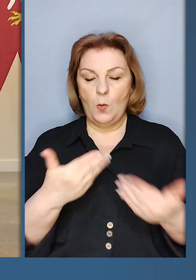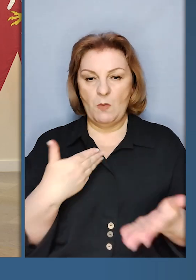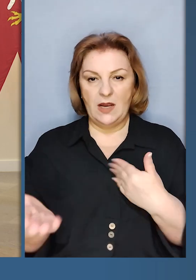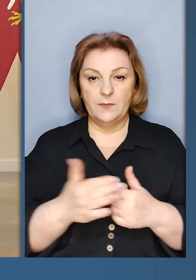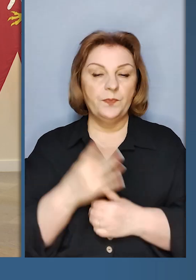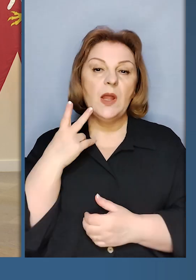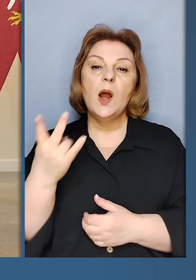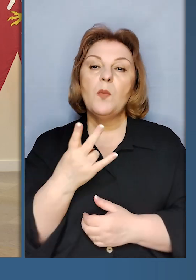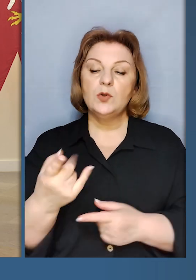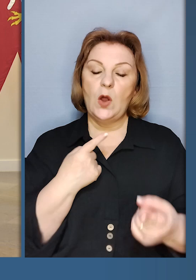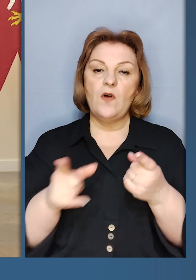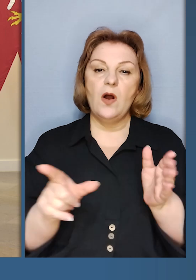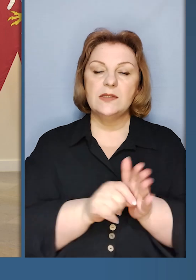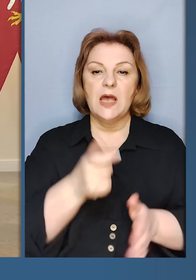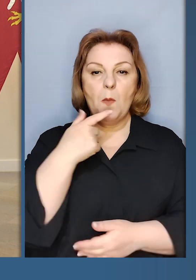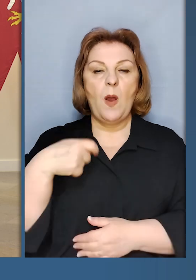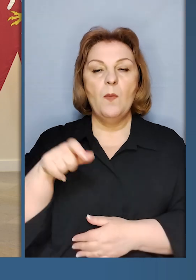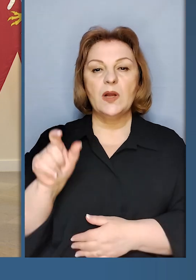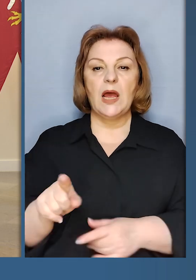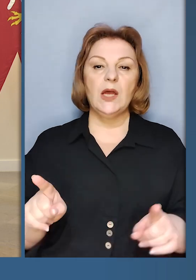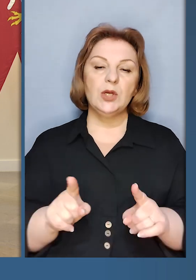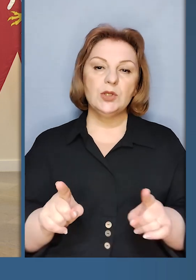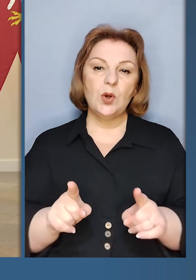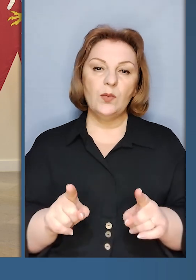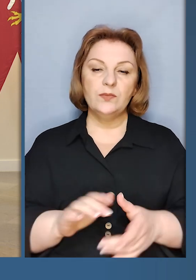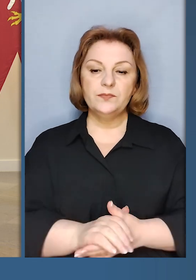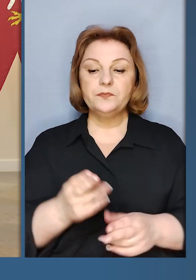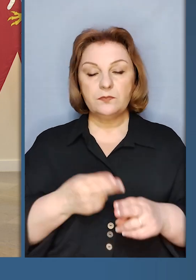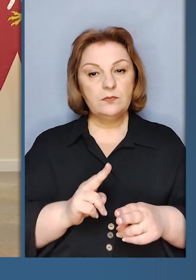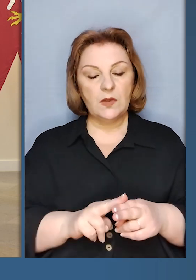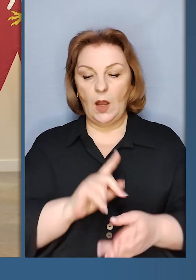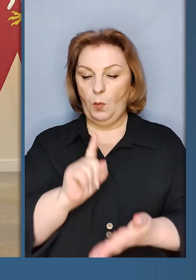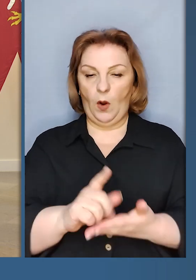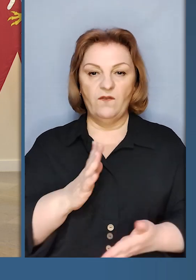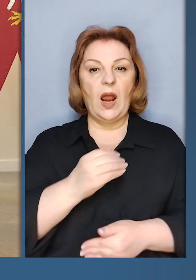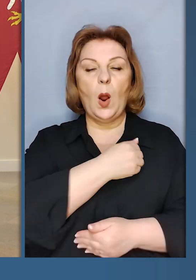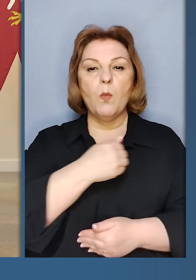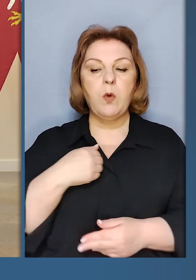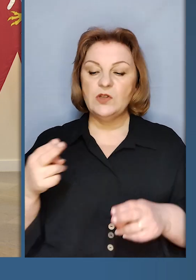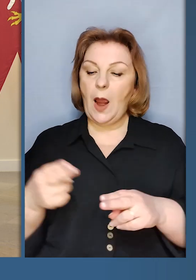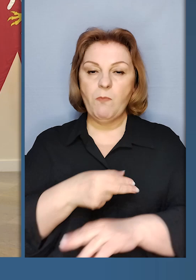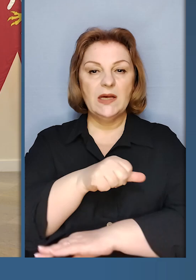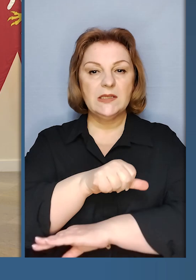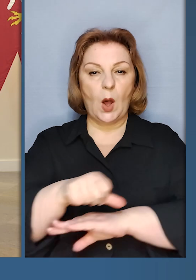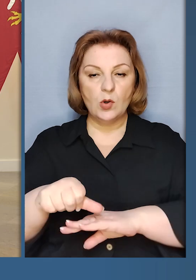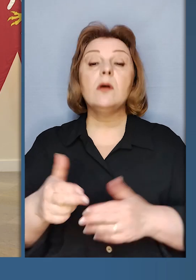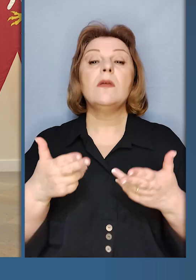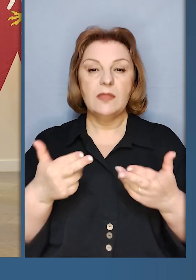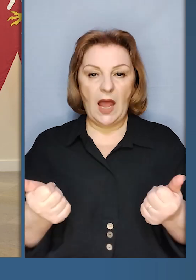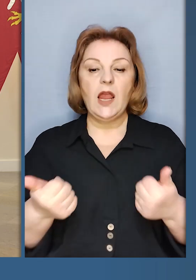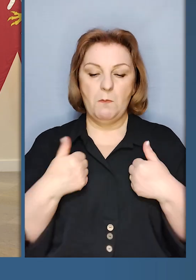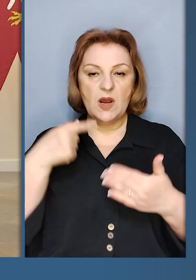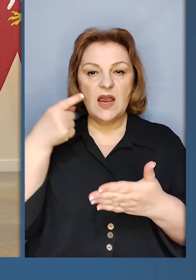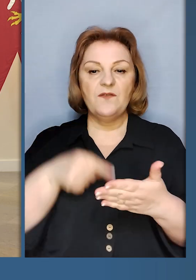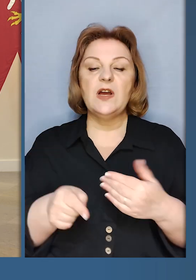розвитку між нами. Постійно говоримо з паном президентом, що це повинна бути Польща без кордонів.